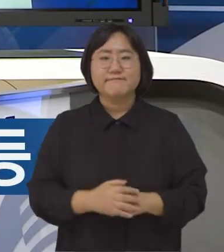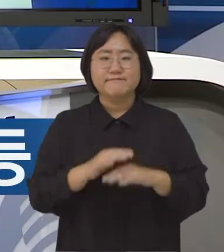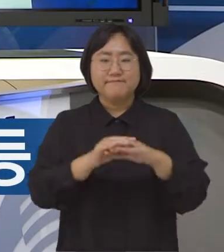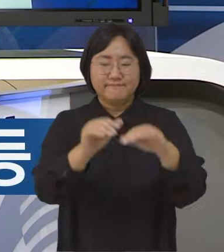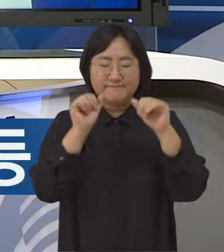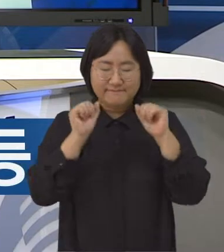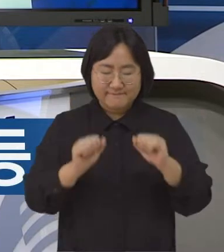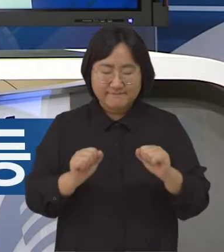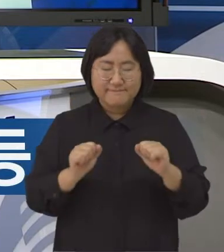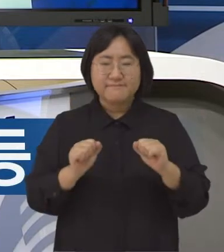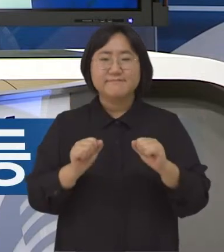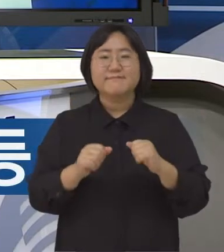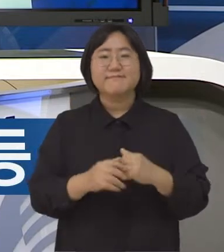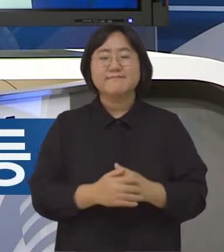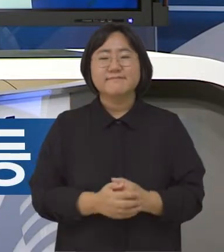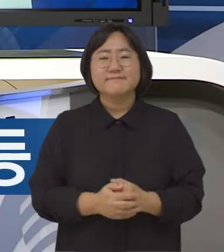안녕하세요.